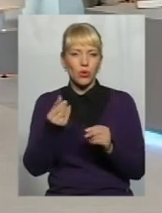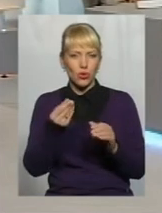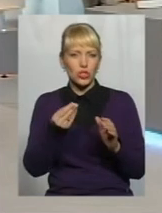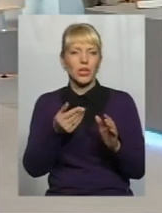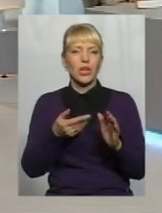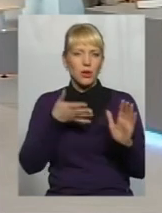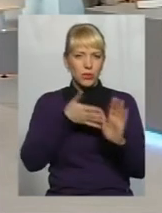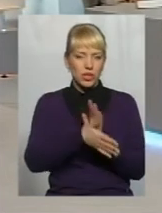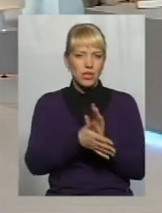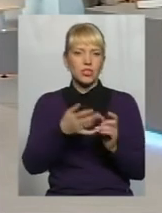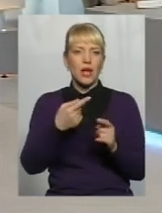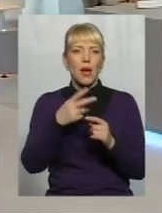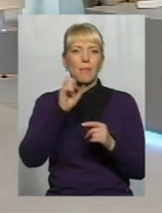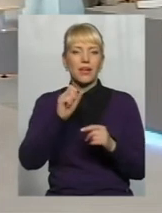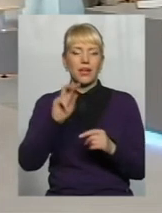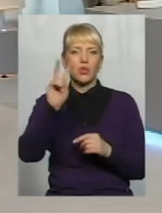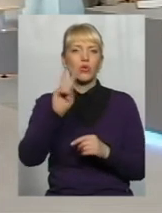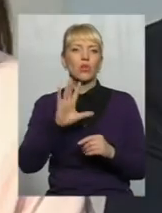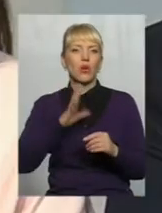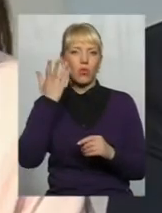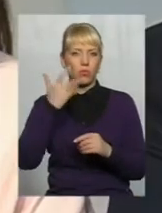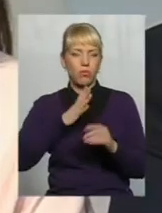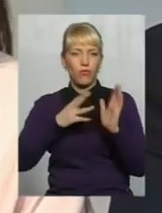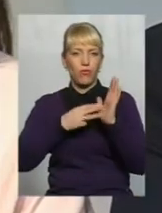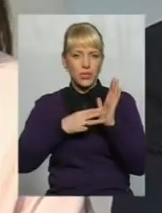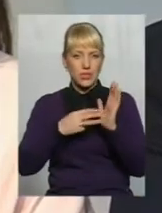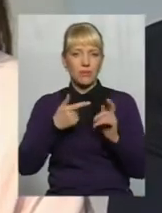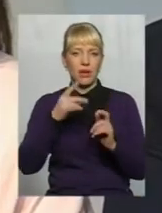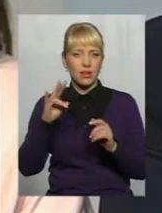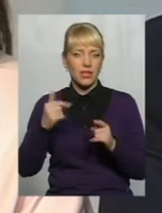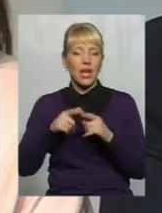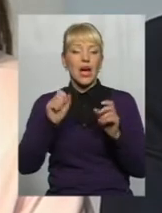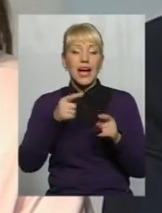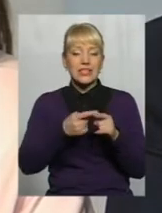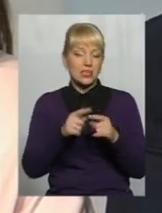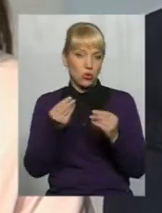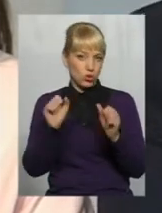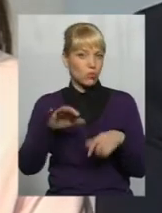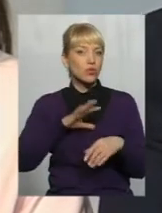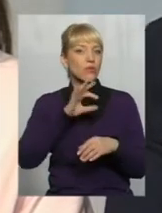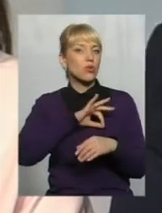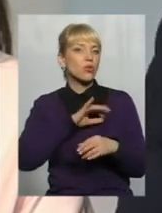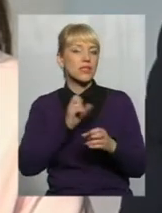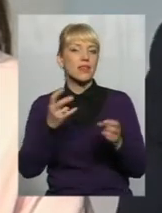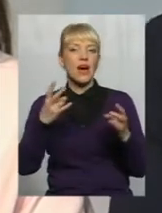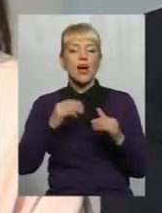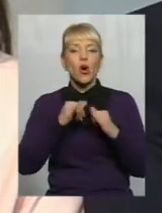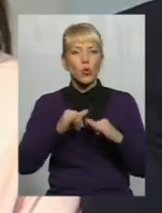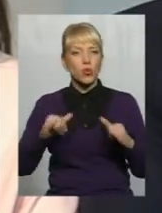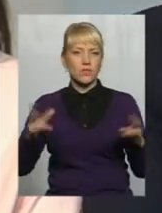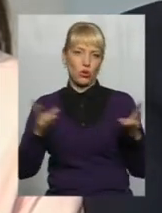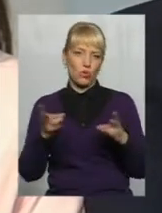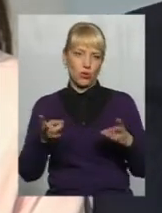8 Це були величезні гроші, які насправді можна було використати На розвиток потреб громади І таких